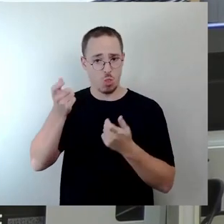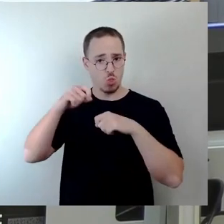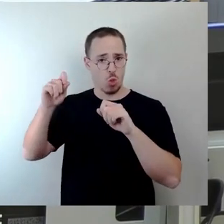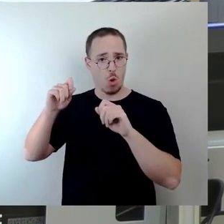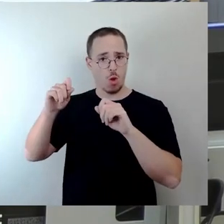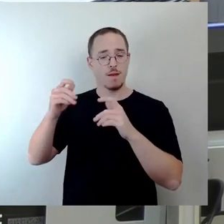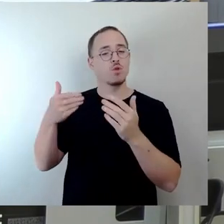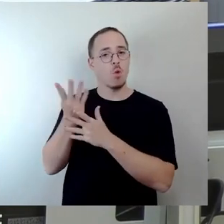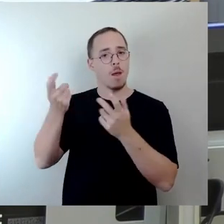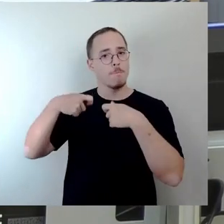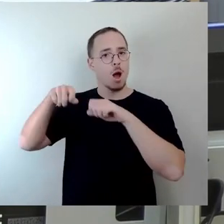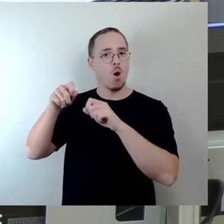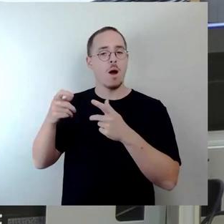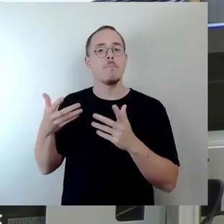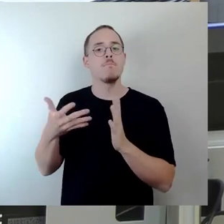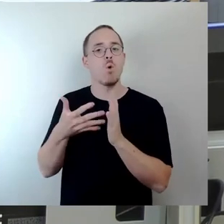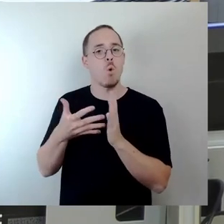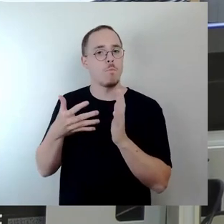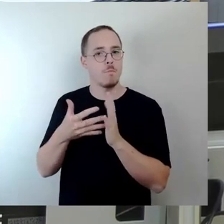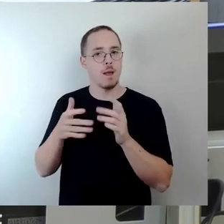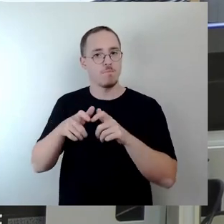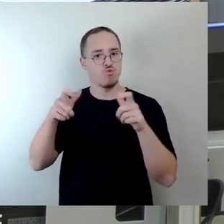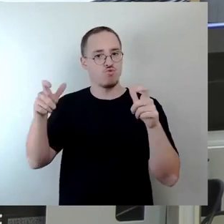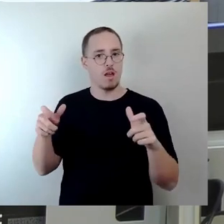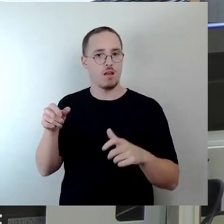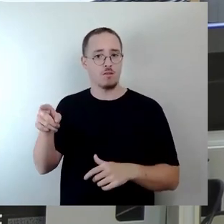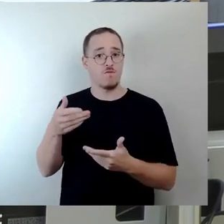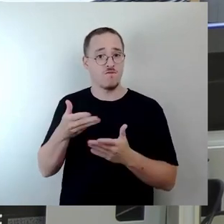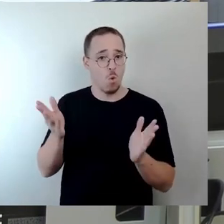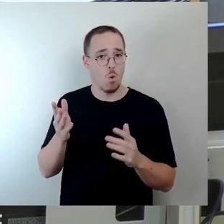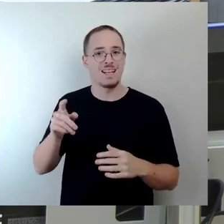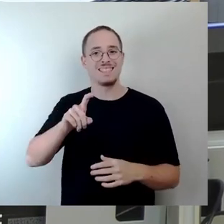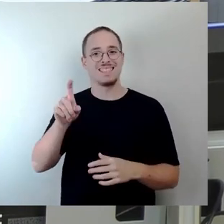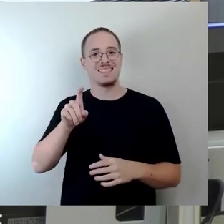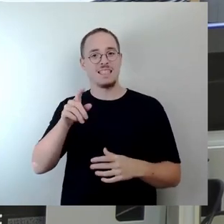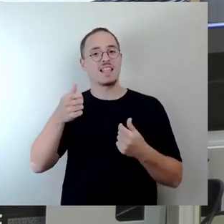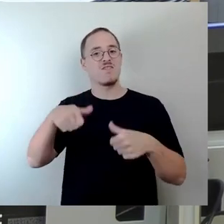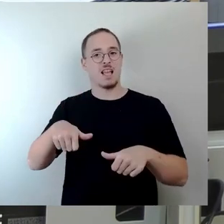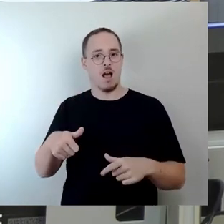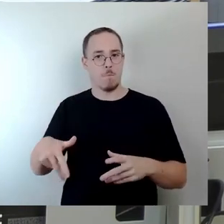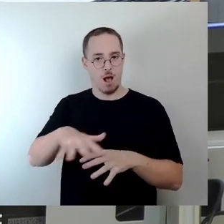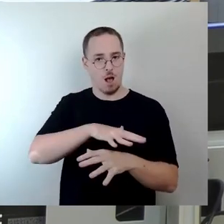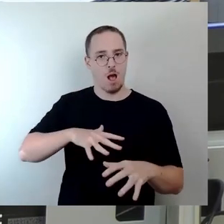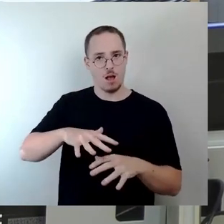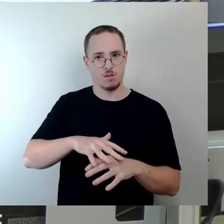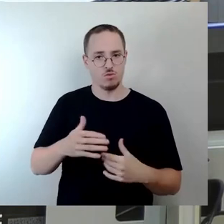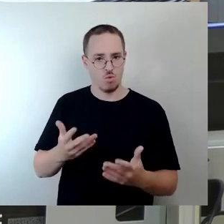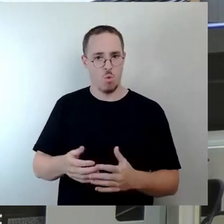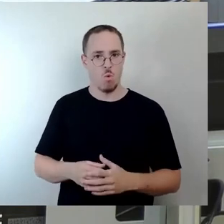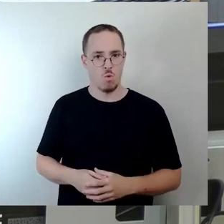Semperoper im denkmalgeschützten Zwingerpark. Wir sind uns alle einig, dass das Funktionsgebäude